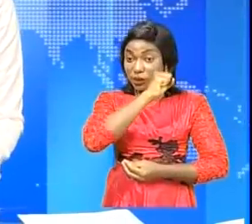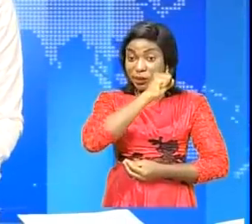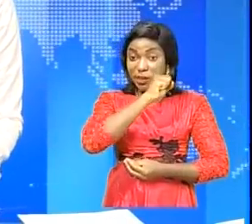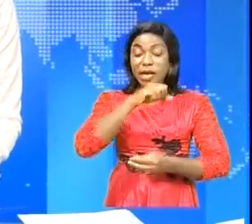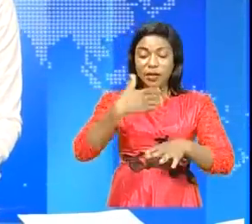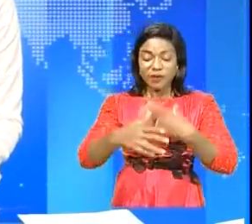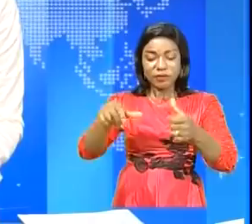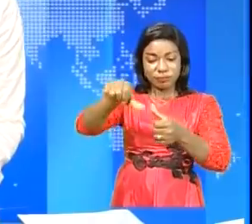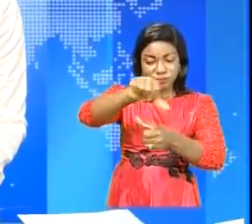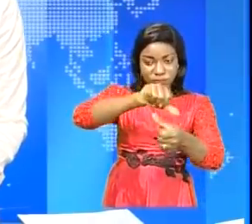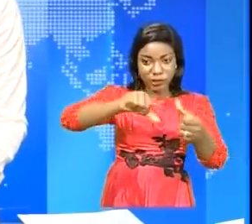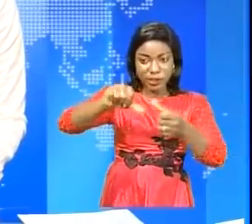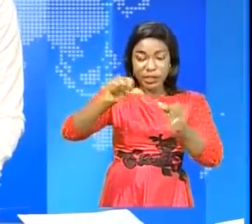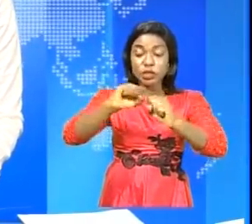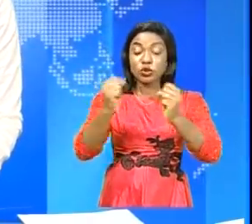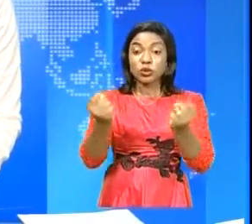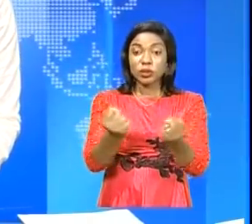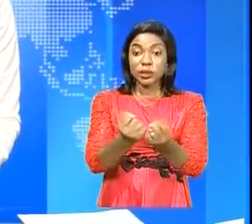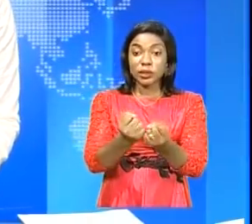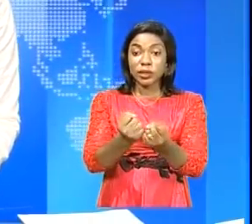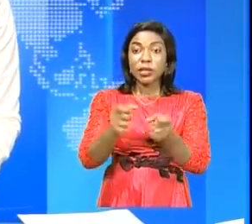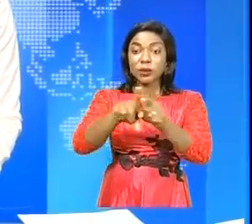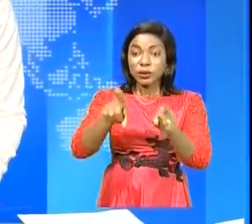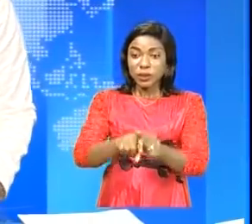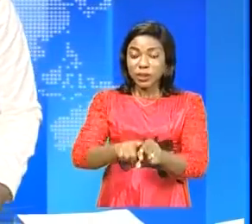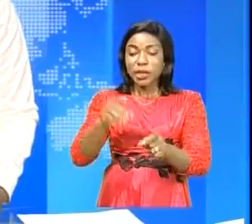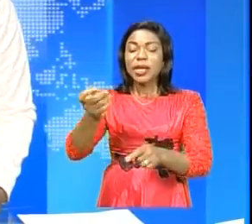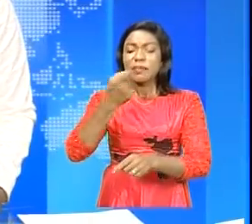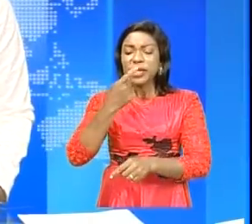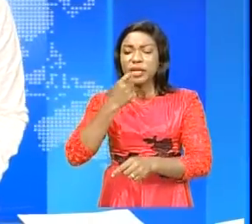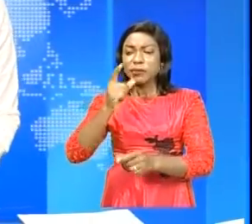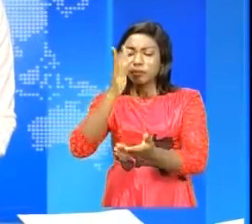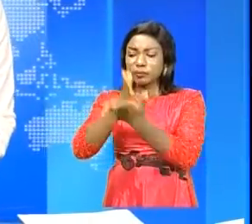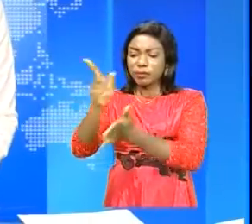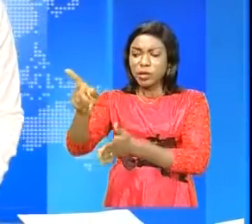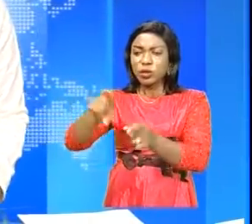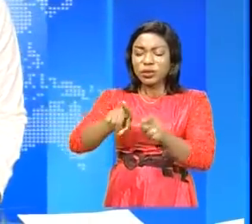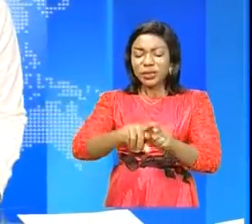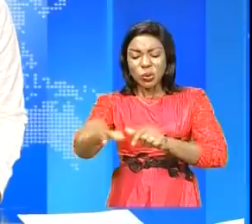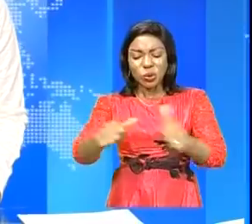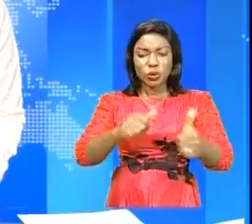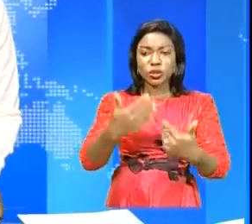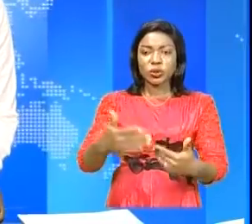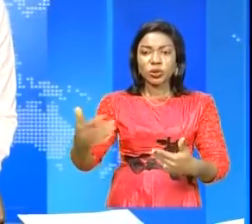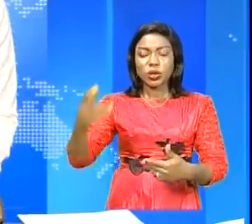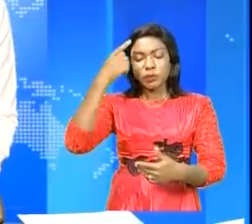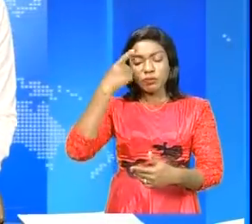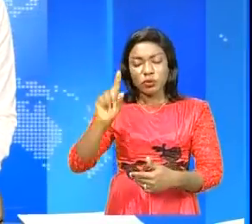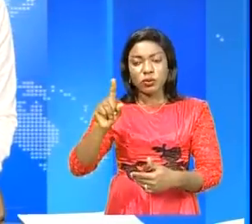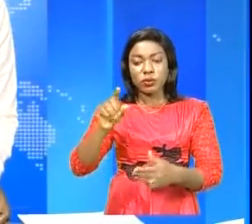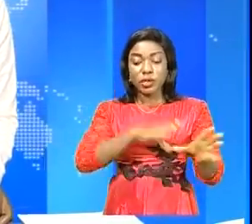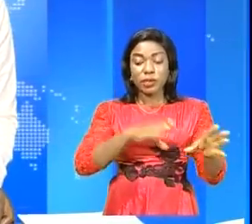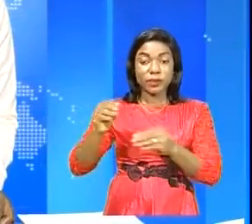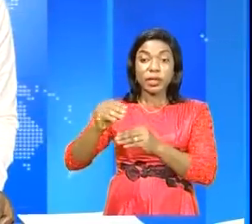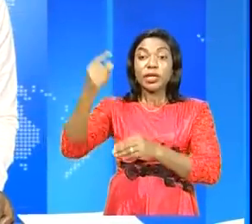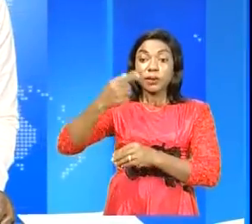a fait la ronde des entrepôts où sont stockés les médicaments et produits vivrières destinés au sinistré. Le premier